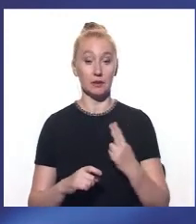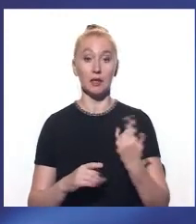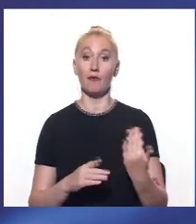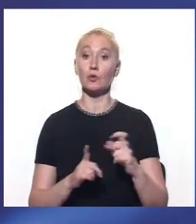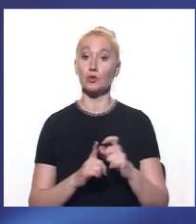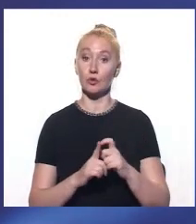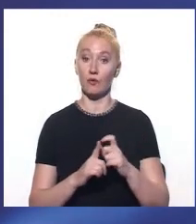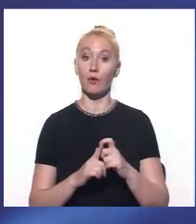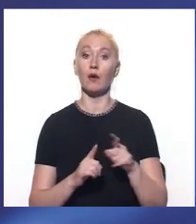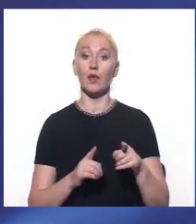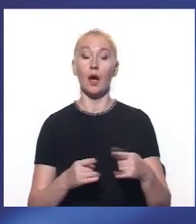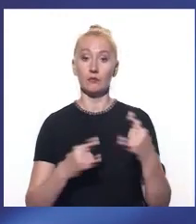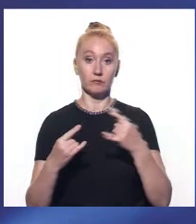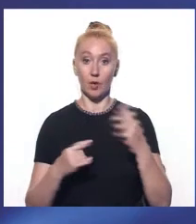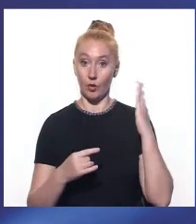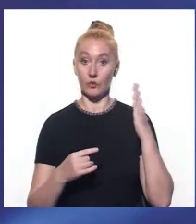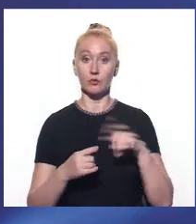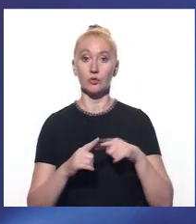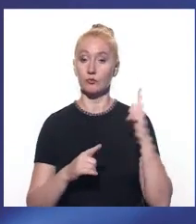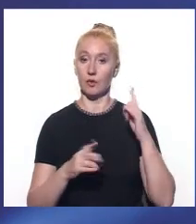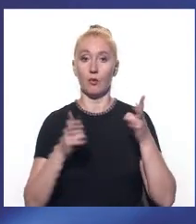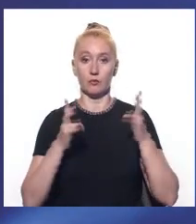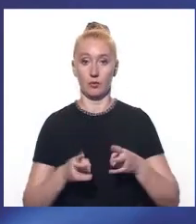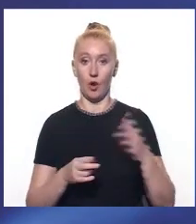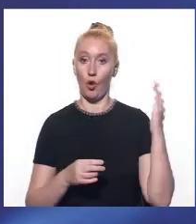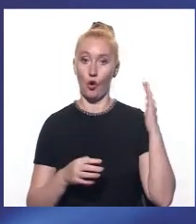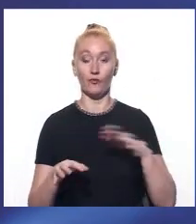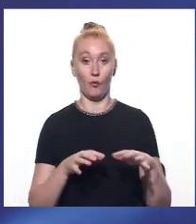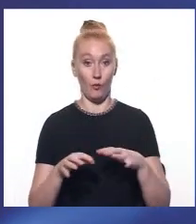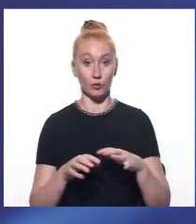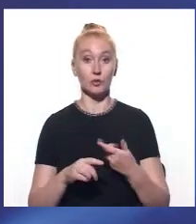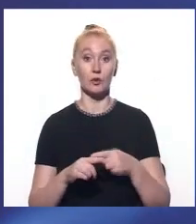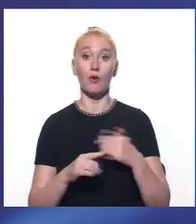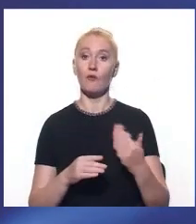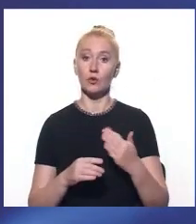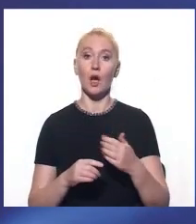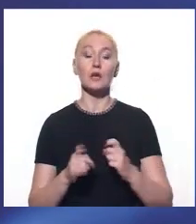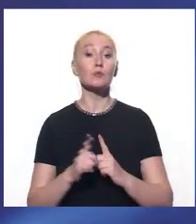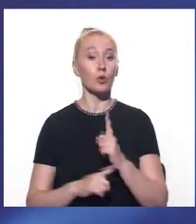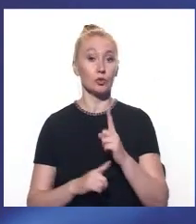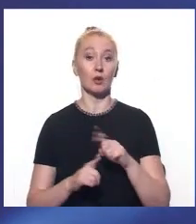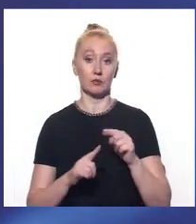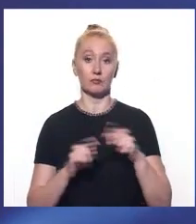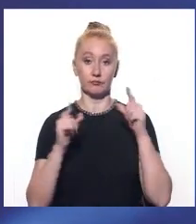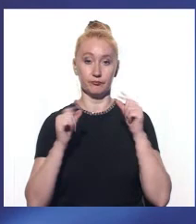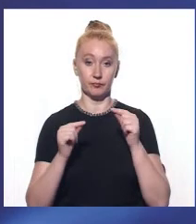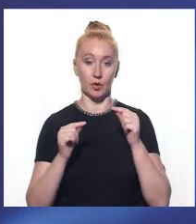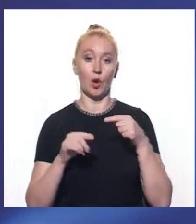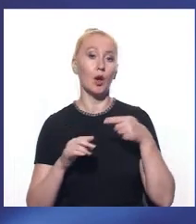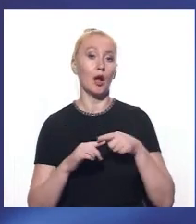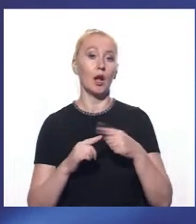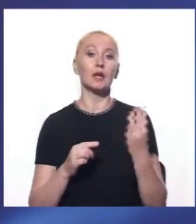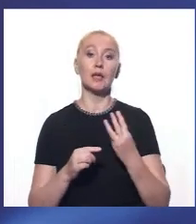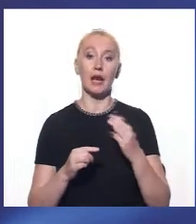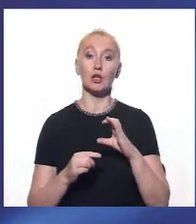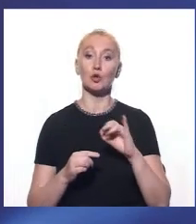словами, на томографі видно незворотні пошкодження головного мозку. Вона з самого початку знаходиться у комі 3